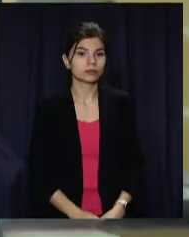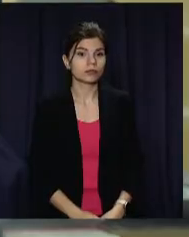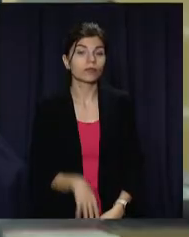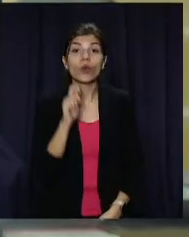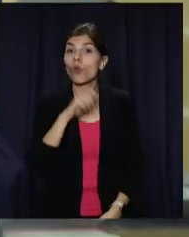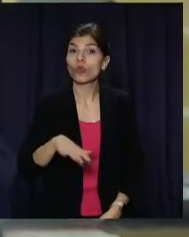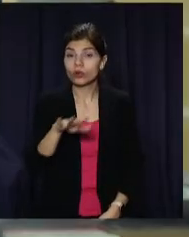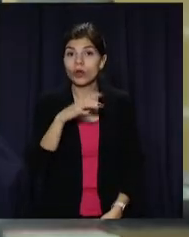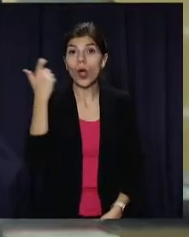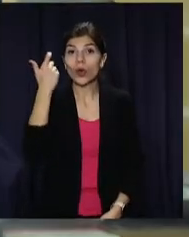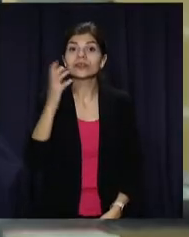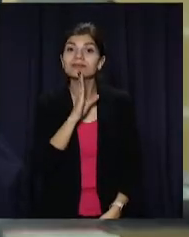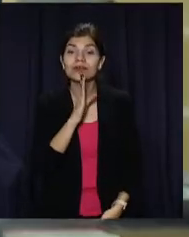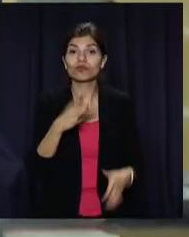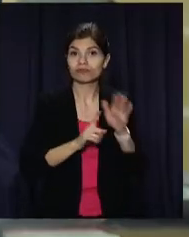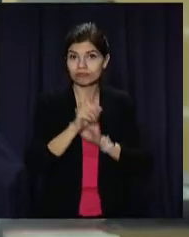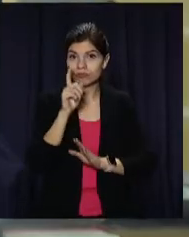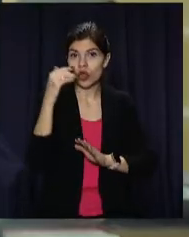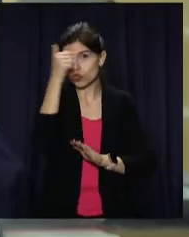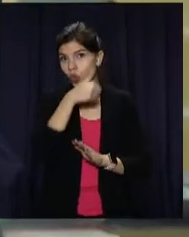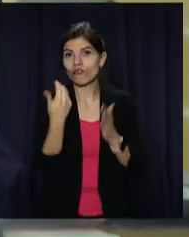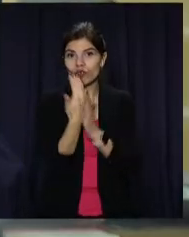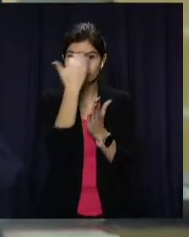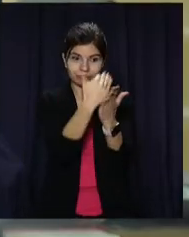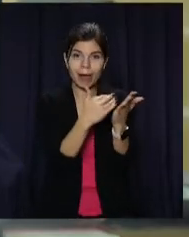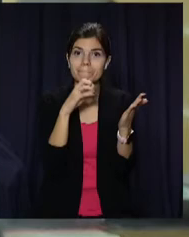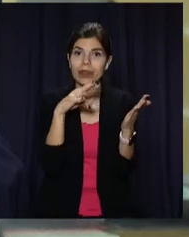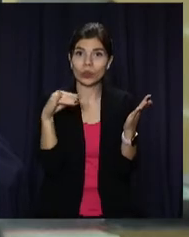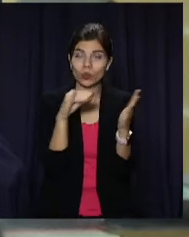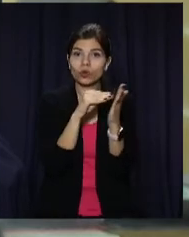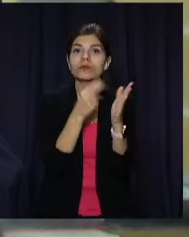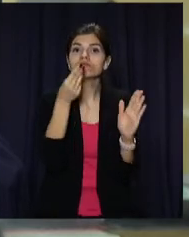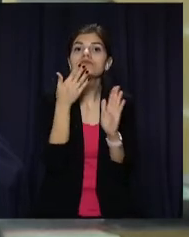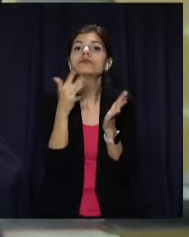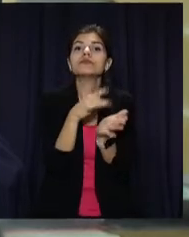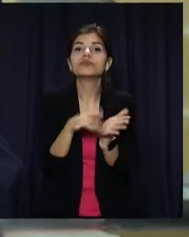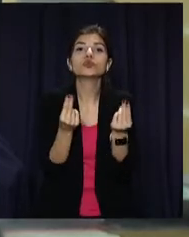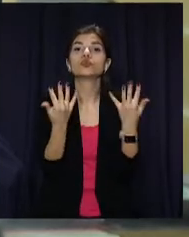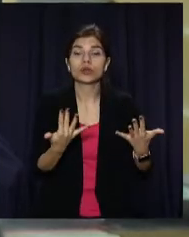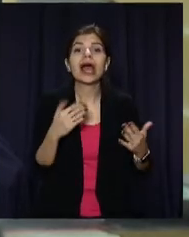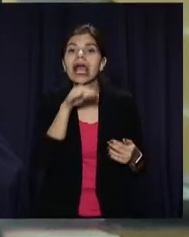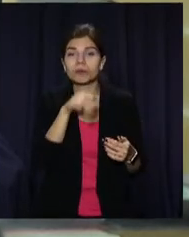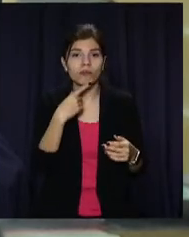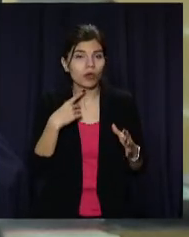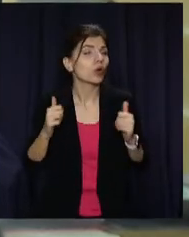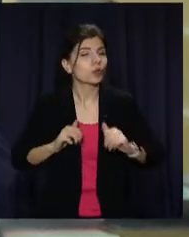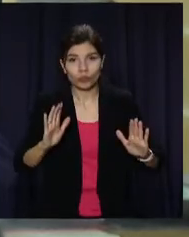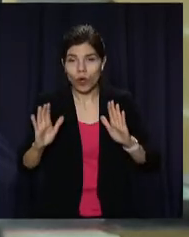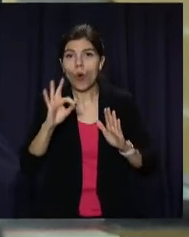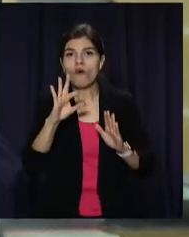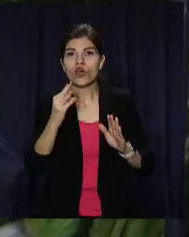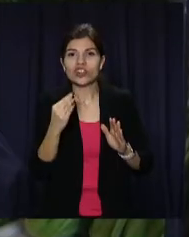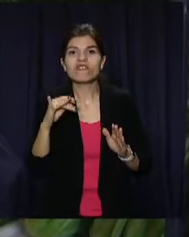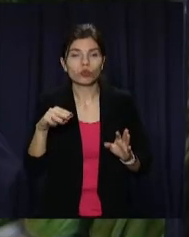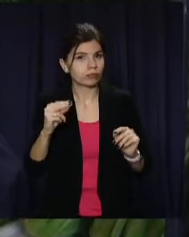Українські господині вже почали складати новорічний меню та рахувати майбутні витрати. Експерти заспокоюють – на овочі та фрукти ціни не